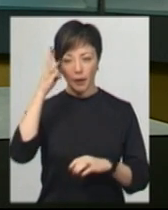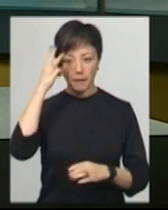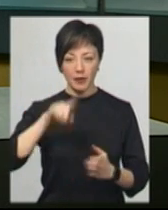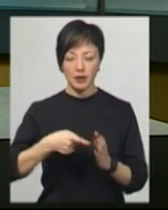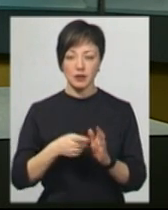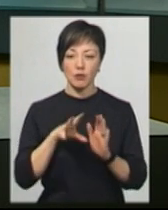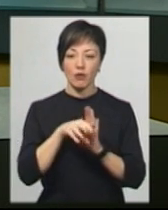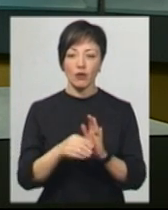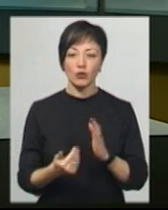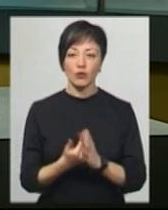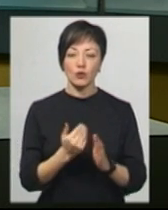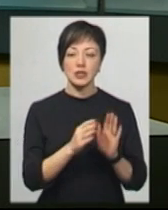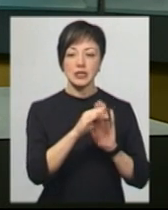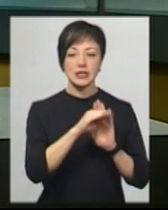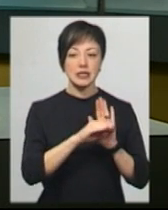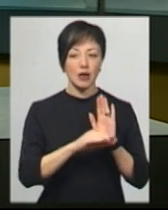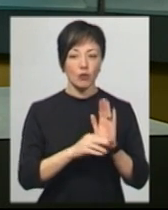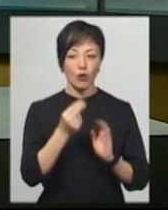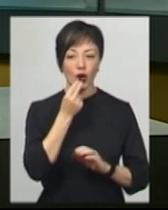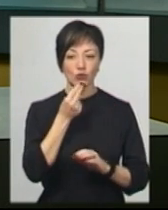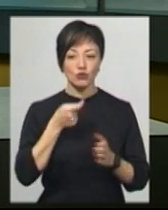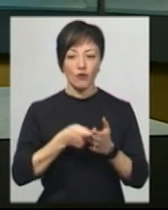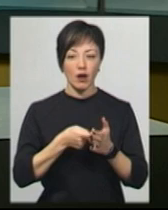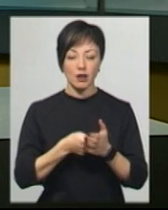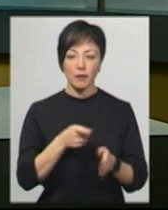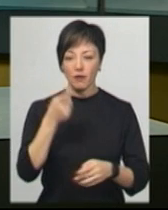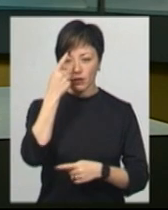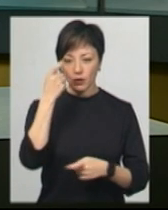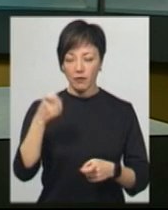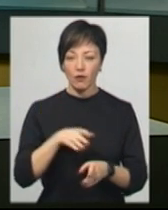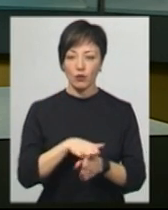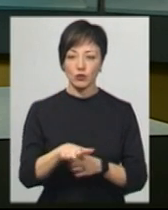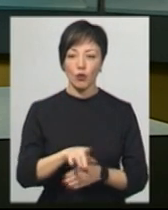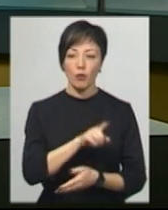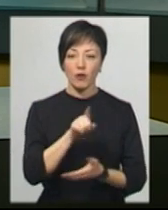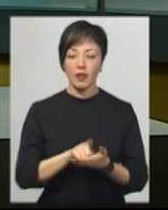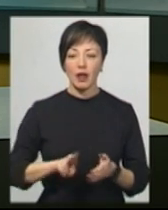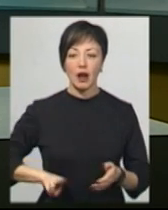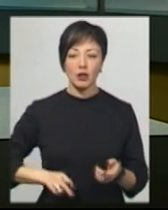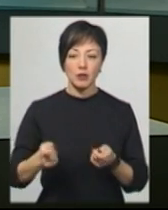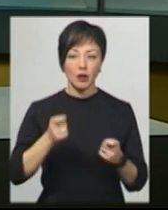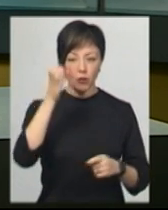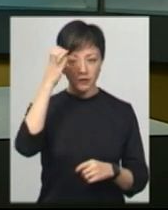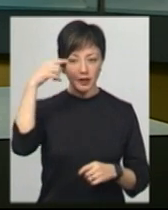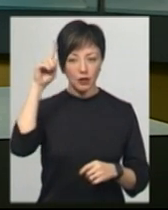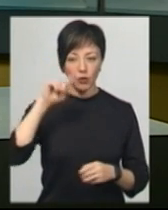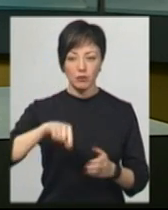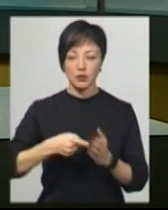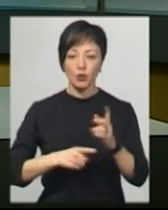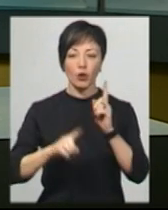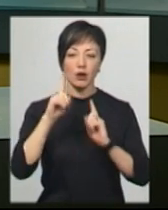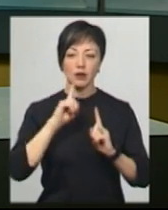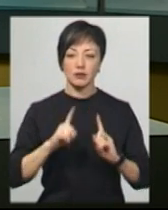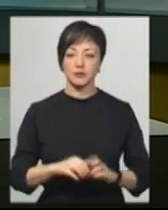запровадили нову систему харчування. Про це повідомила виконуюча обов'язки директора Департаменту освіти і науки Хмельницької міської ради